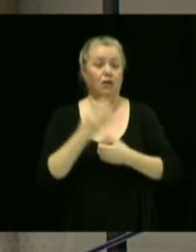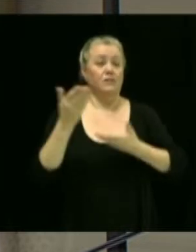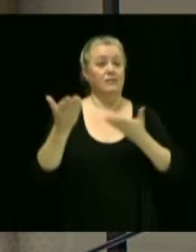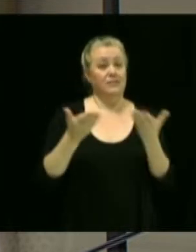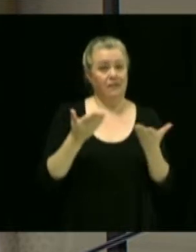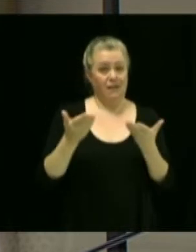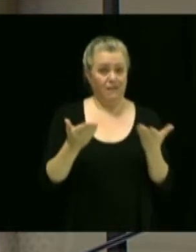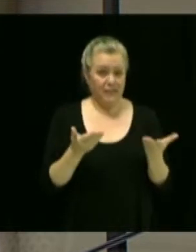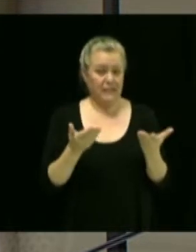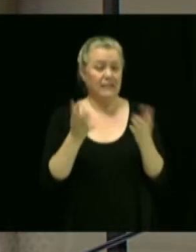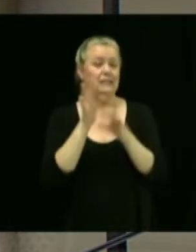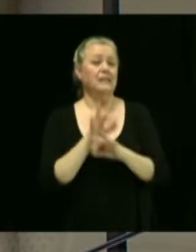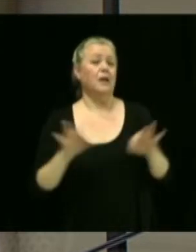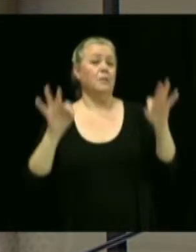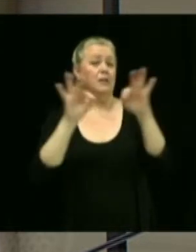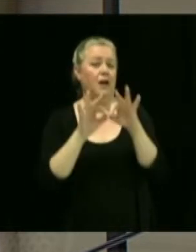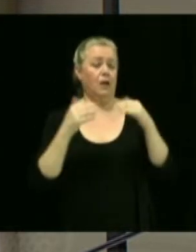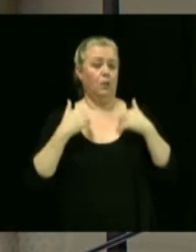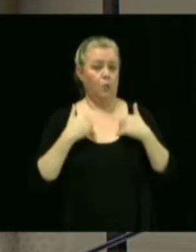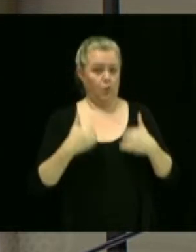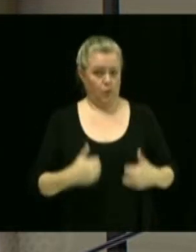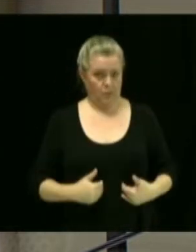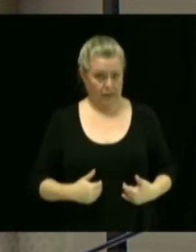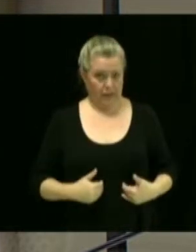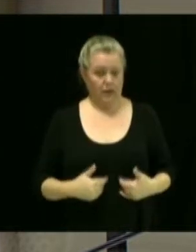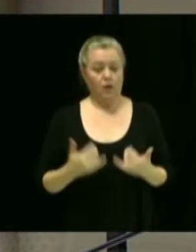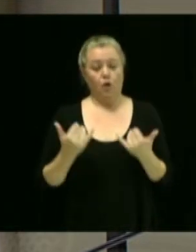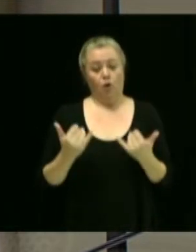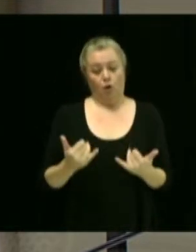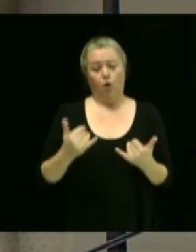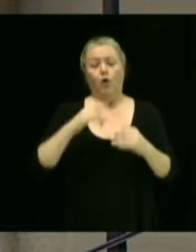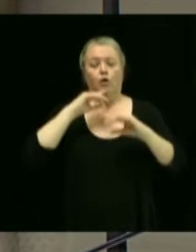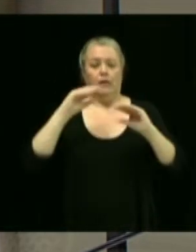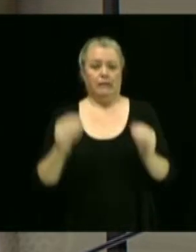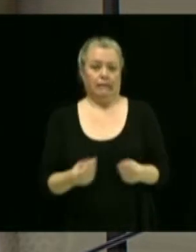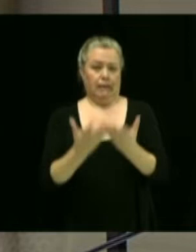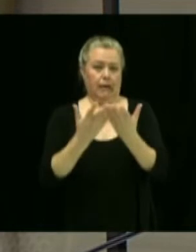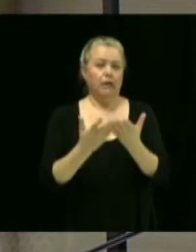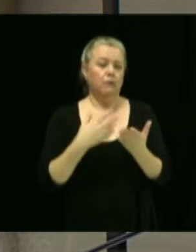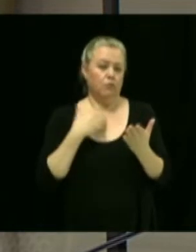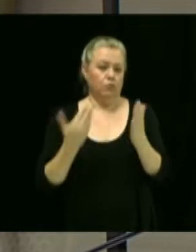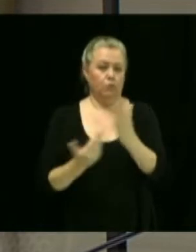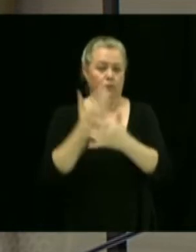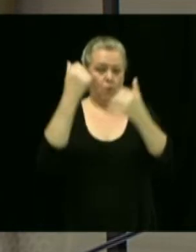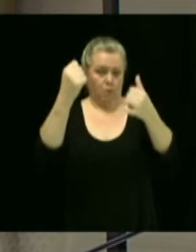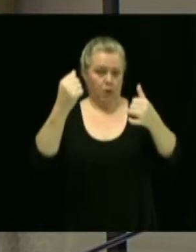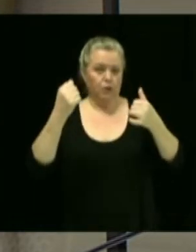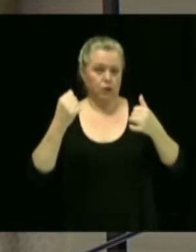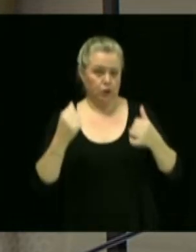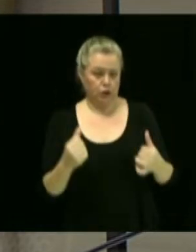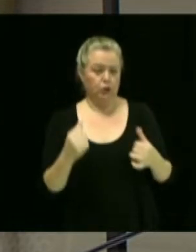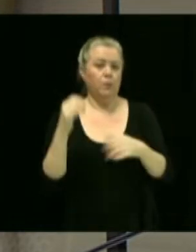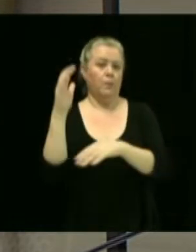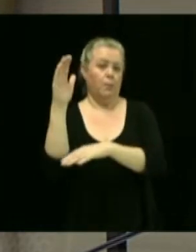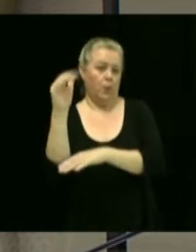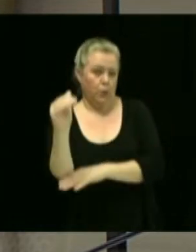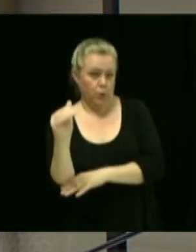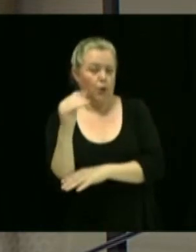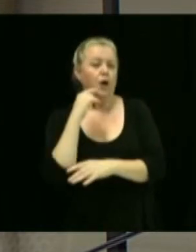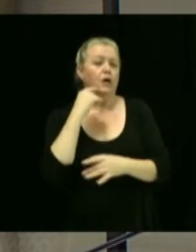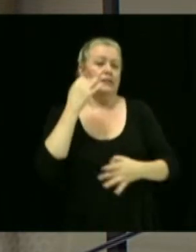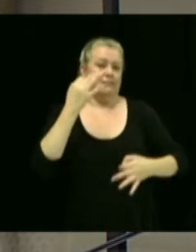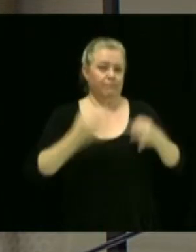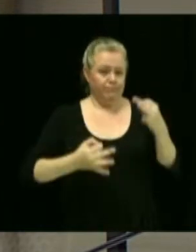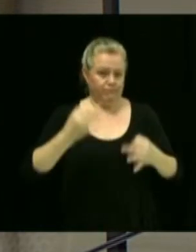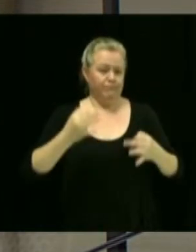d'un poste qui s'appellerait procureur municipal civil et pénal au sein du service juridique division du contentieux selon les